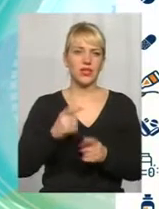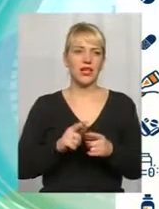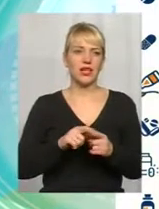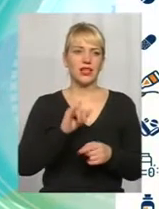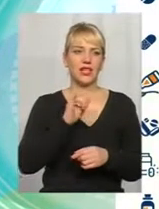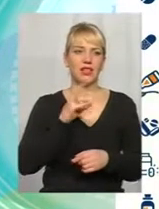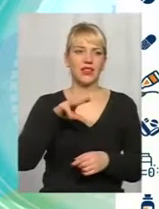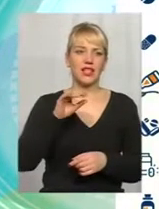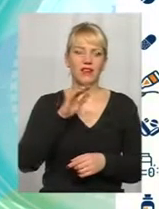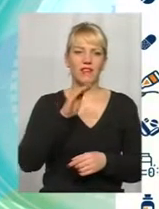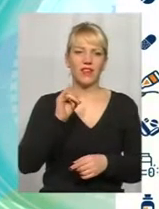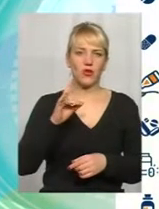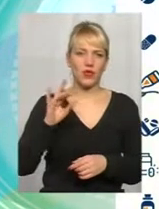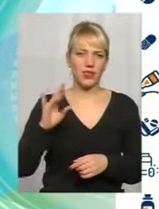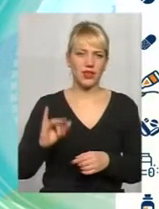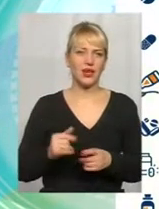чергу.